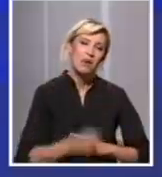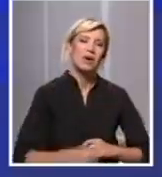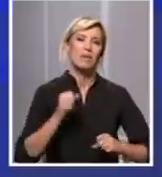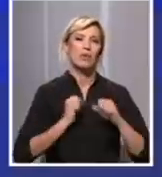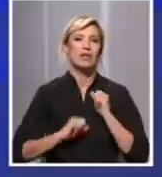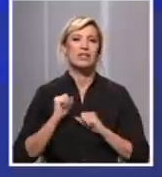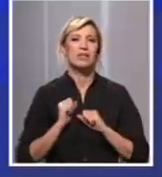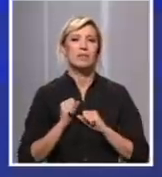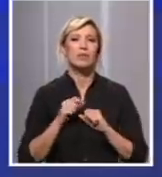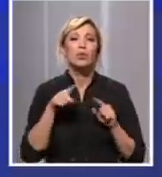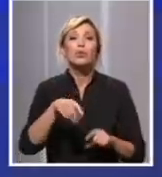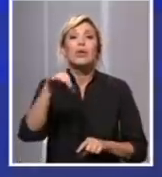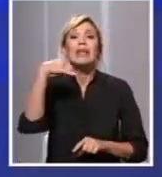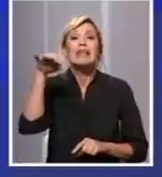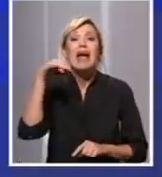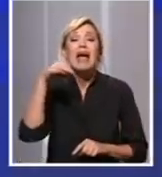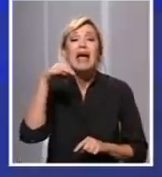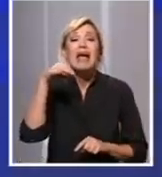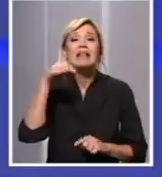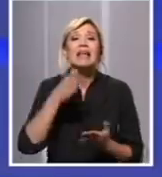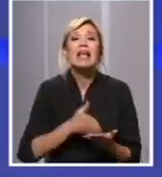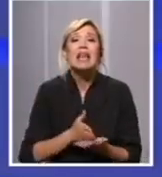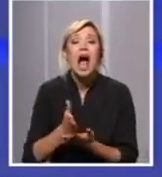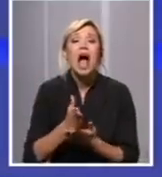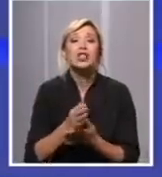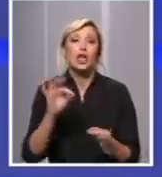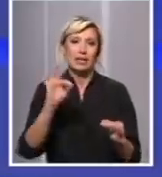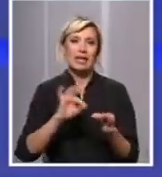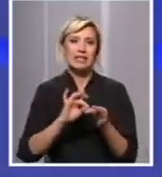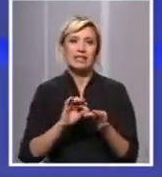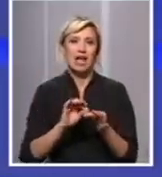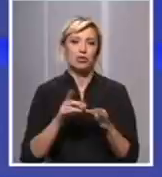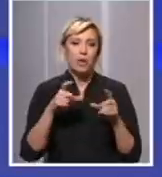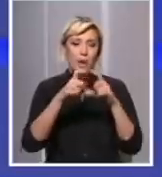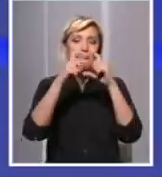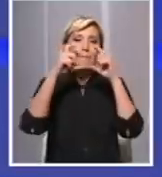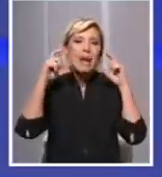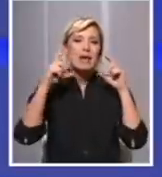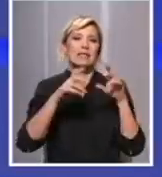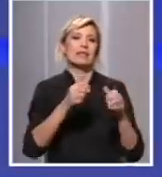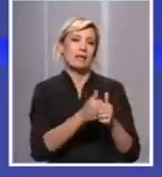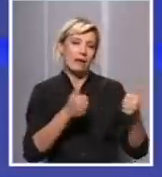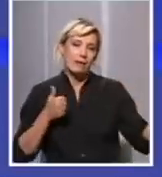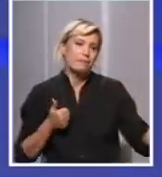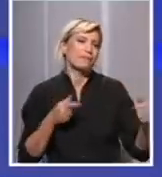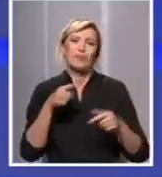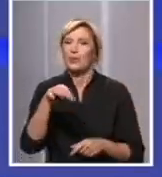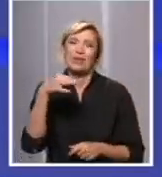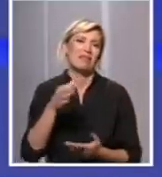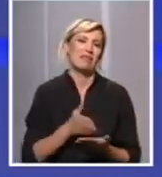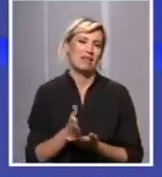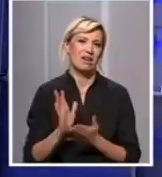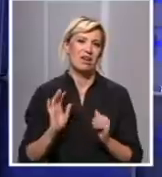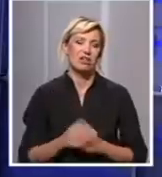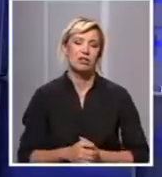izuzetno efikasne mere. Računamo dakle na ovo što ste rekli, nosimo maske, i mi sad ovde. A koliko je, doktor, kaovo, postoj taj podatak da,